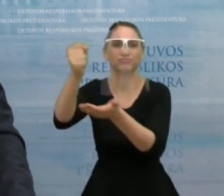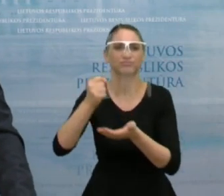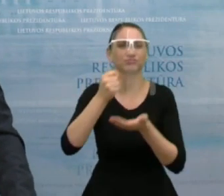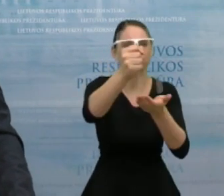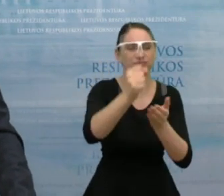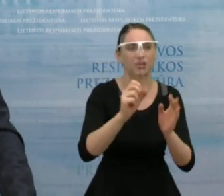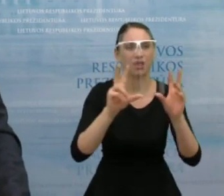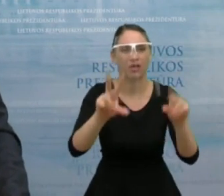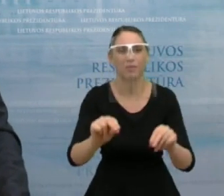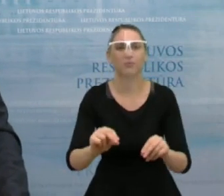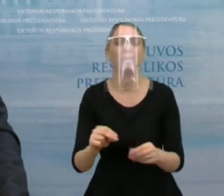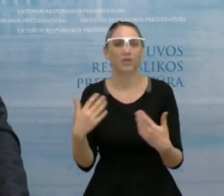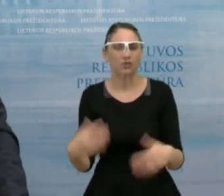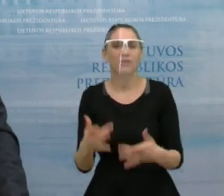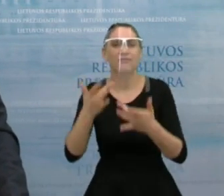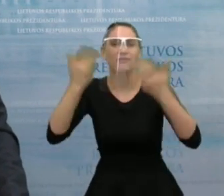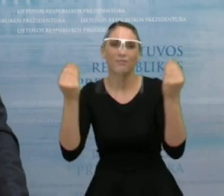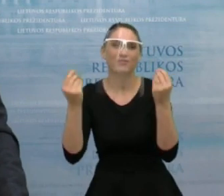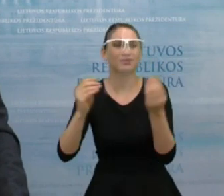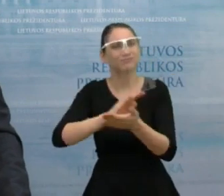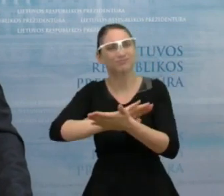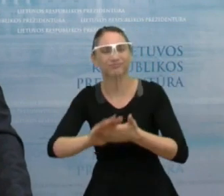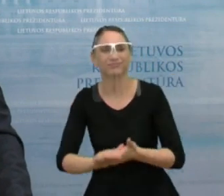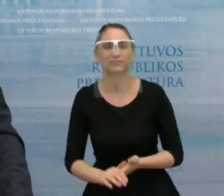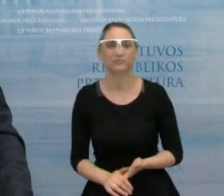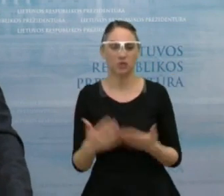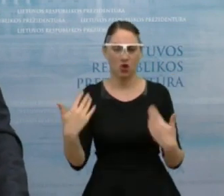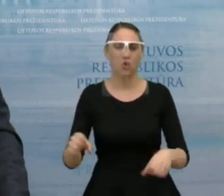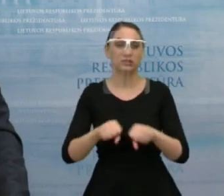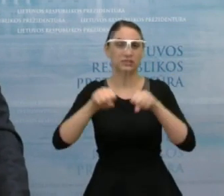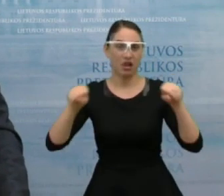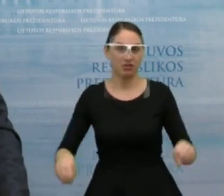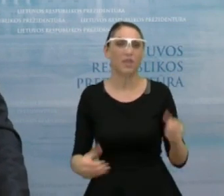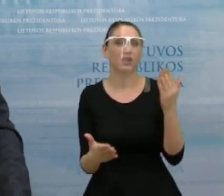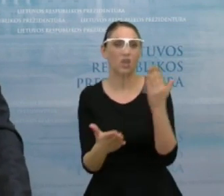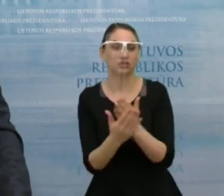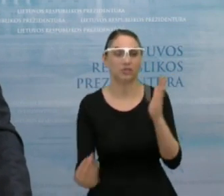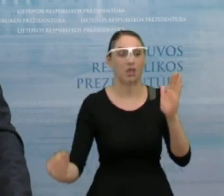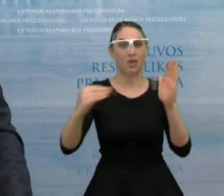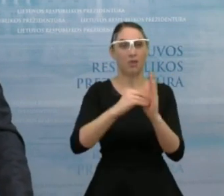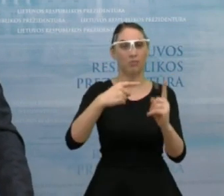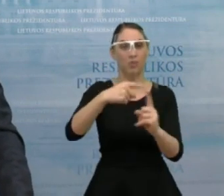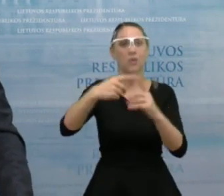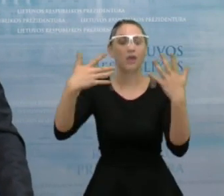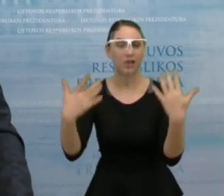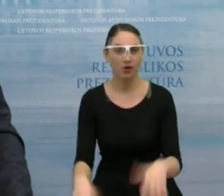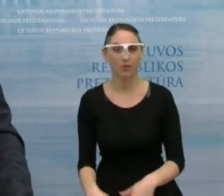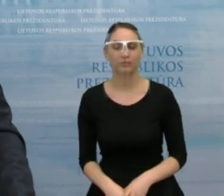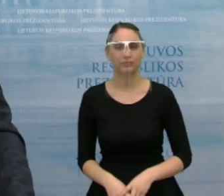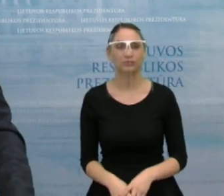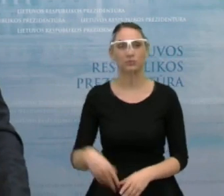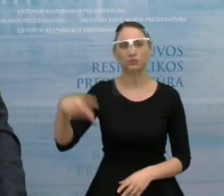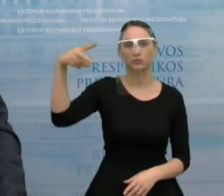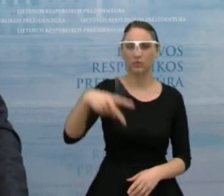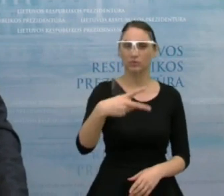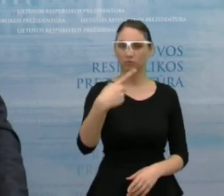Tai pirmas žingsnis ženktas strateginiai tikslai iškelti, na, kitais metais iš tikrųjų svarbu jau praktiškai